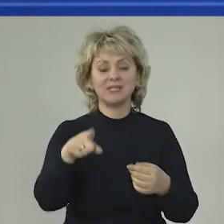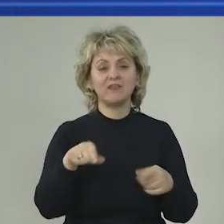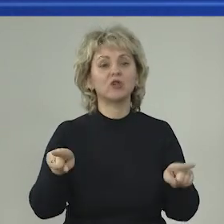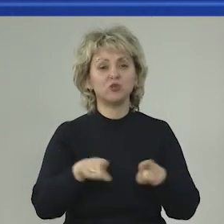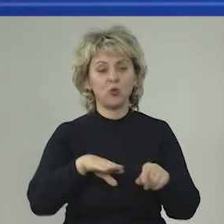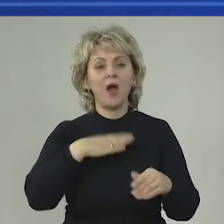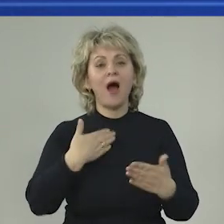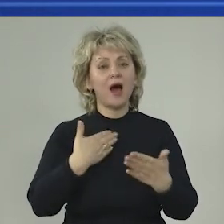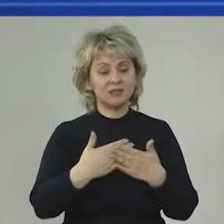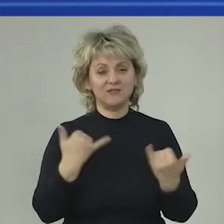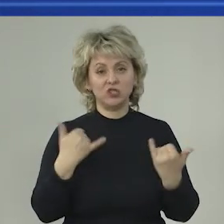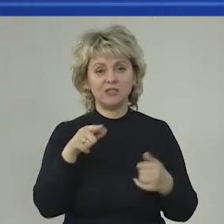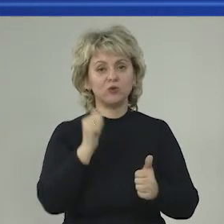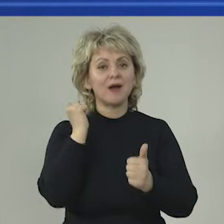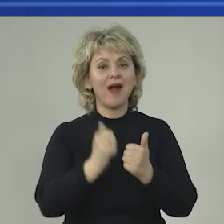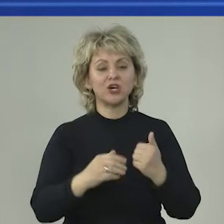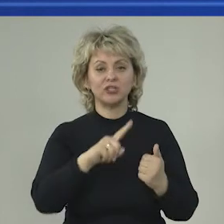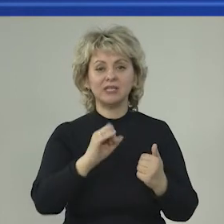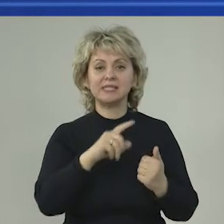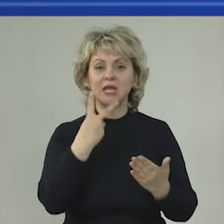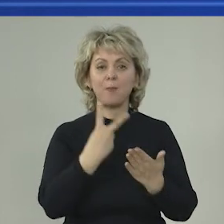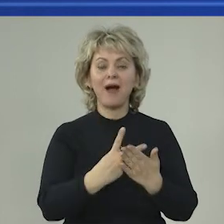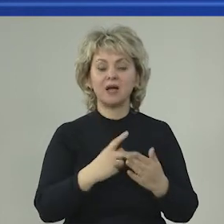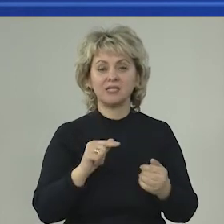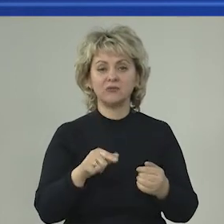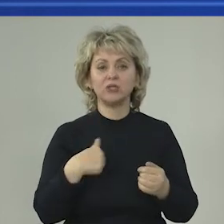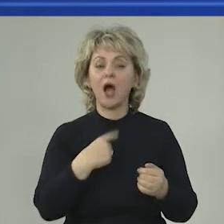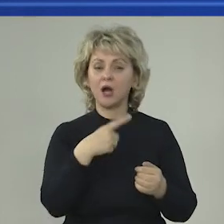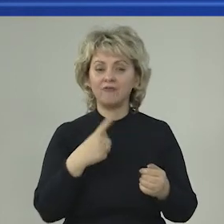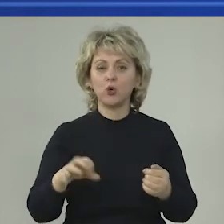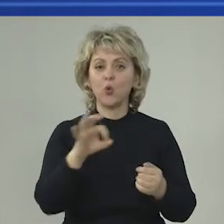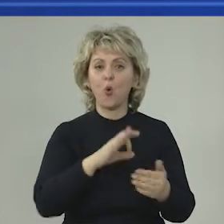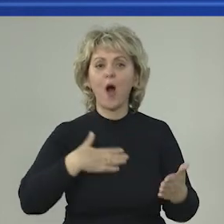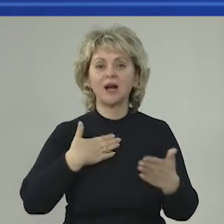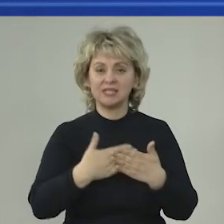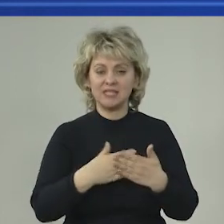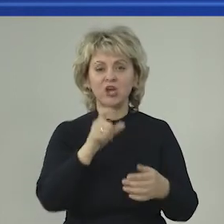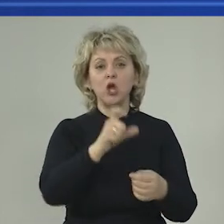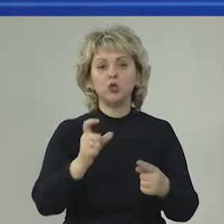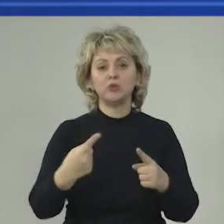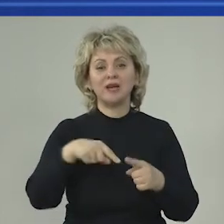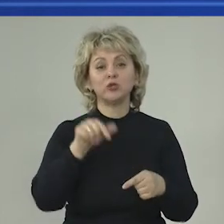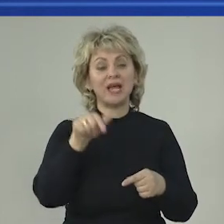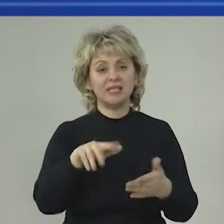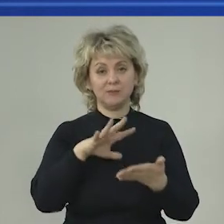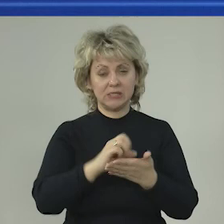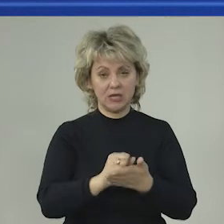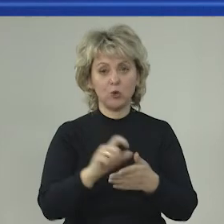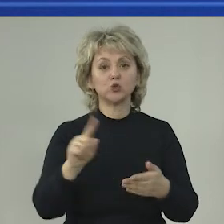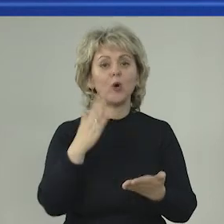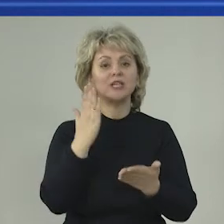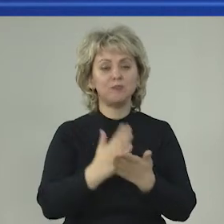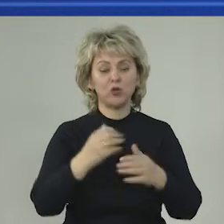образование все достаточно активны. И каждый из них показывает, я говорю о активе, о людях, которые этим занимаются,